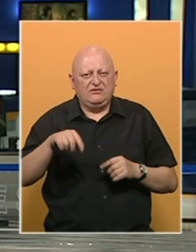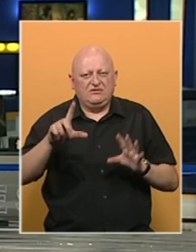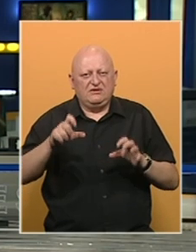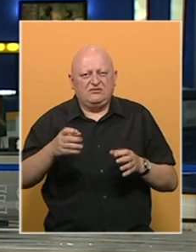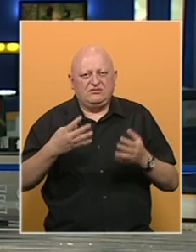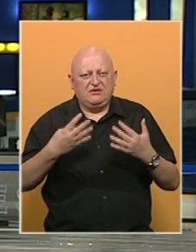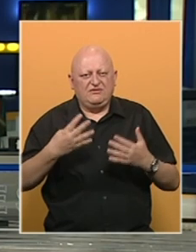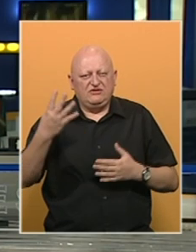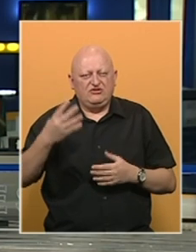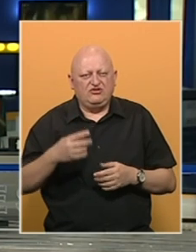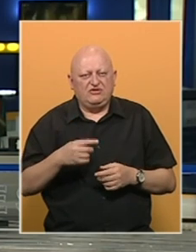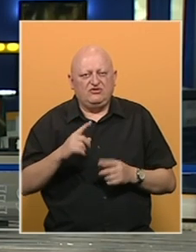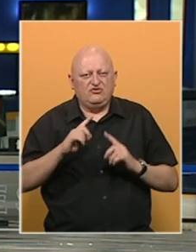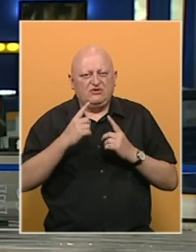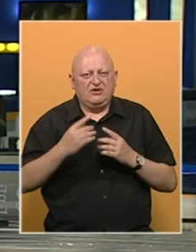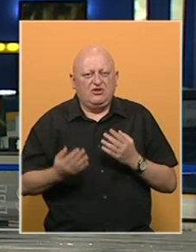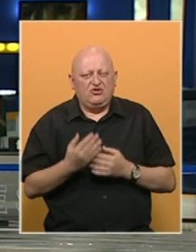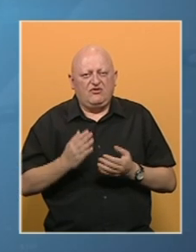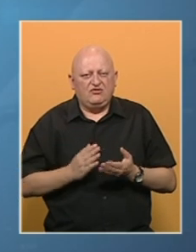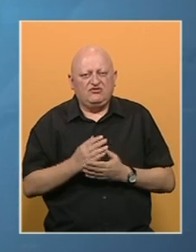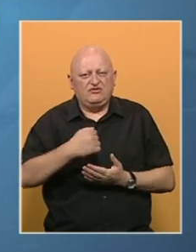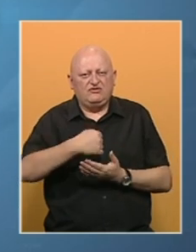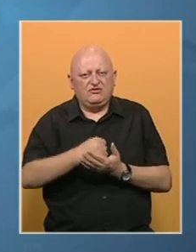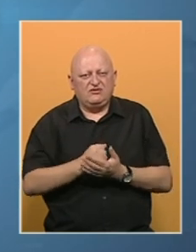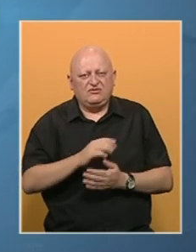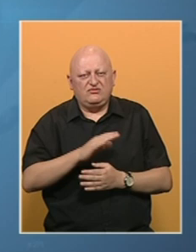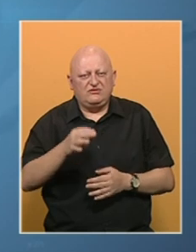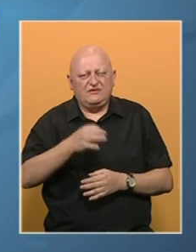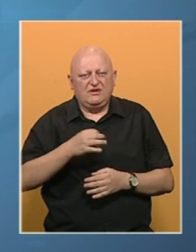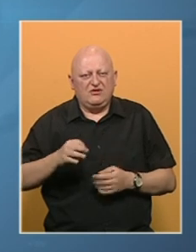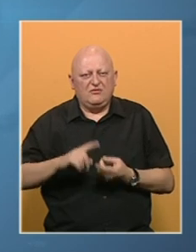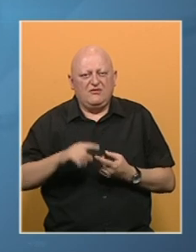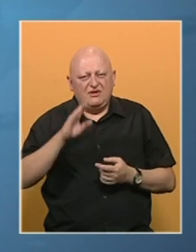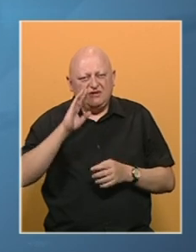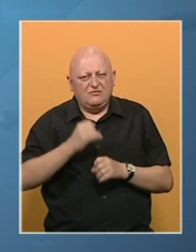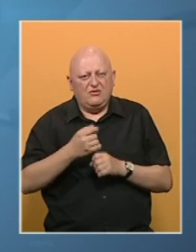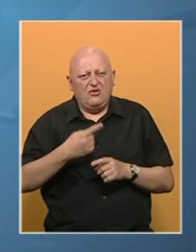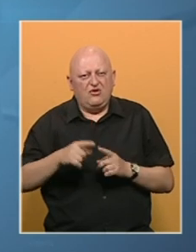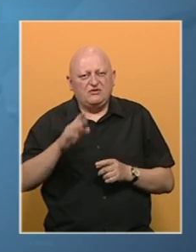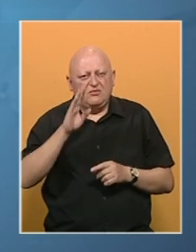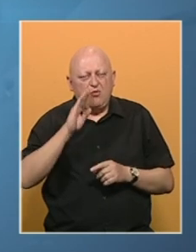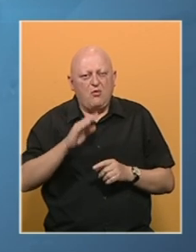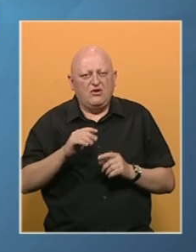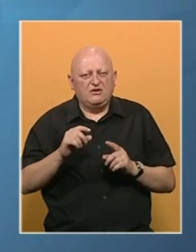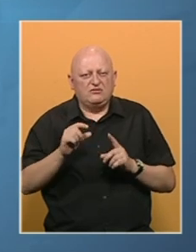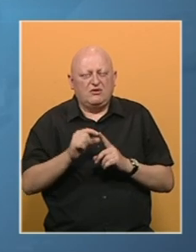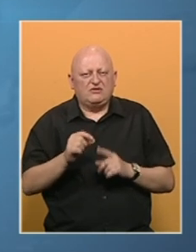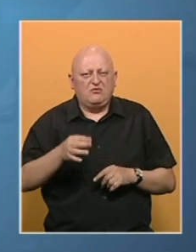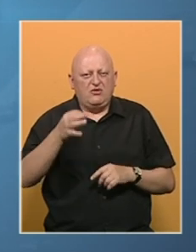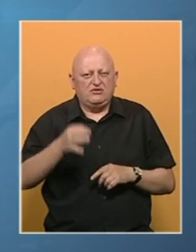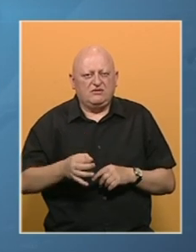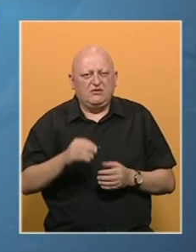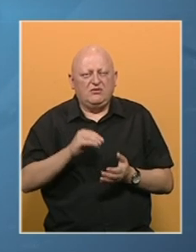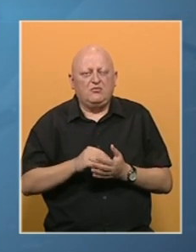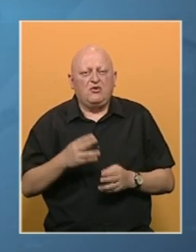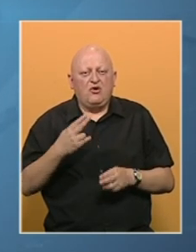1794 uzorka. Novi slučajevi registrovani su u svim kantonima u Federaciji Bosni i Hercegovine osim u Bosansko